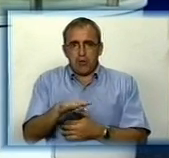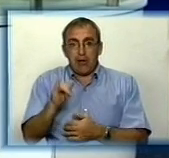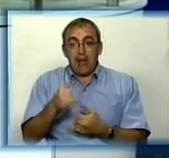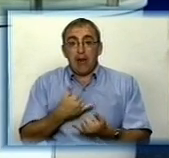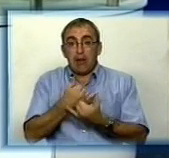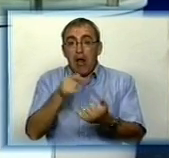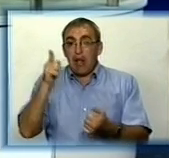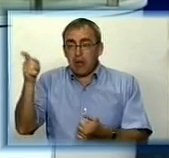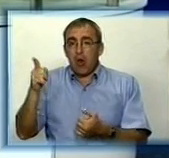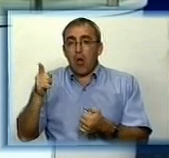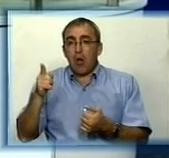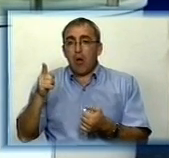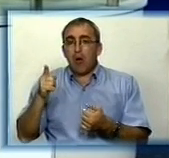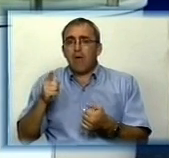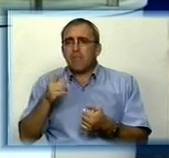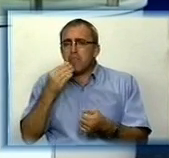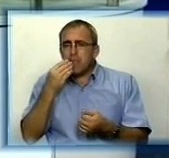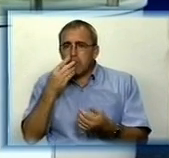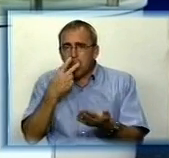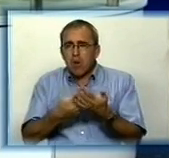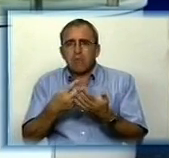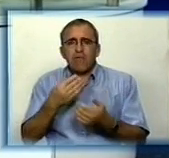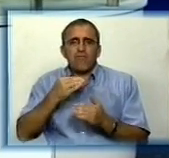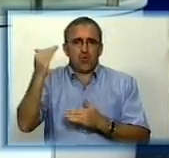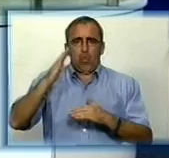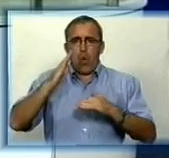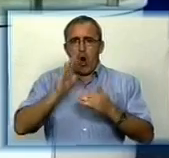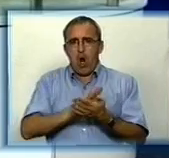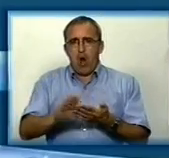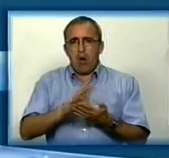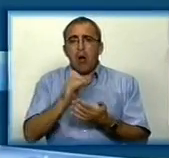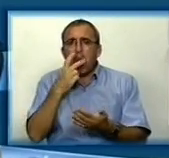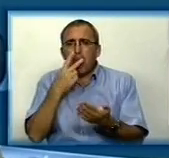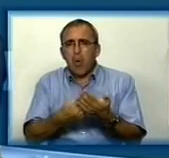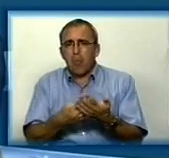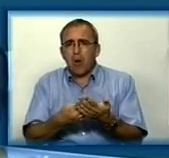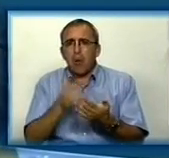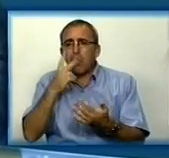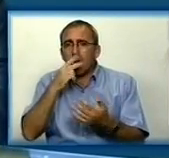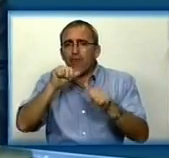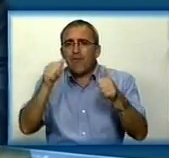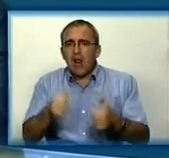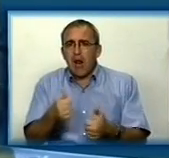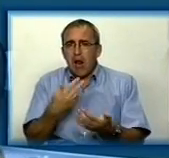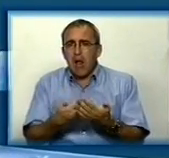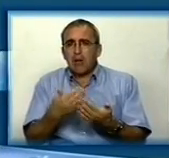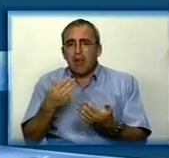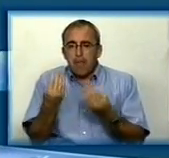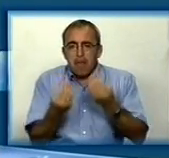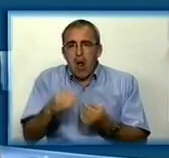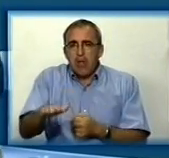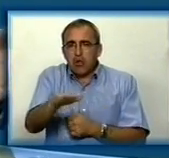них дуже важливо продемонструвати високе качество і в місті Теревограді. ви будете побачити, як будуть виглядати ці майданчики?